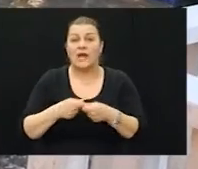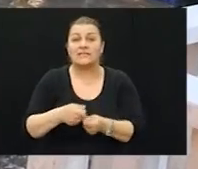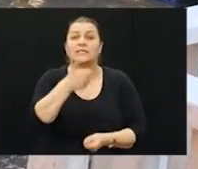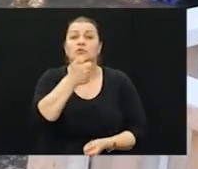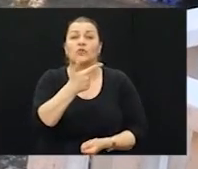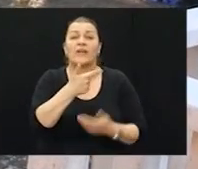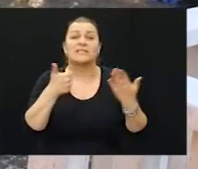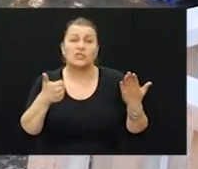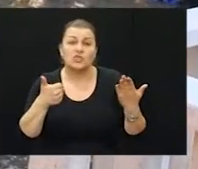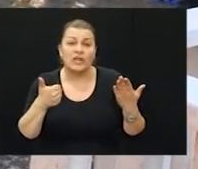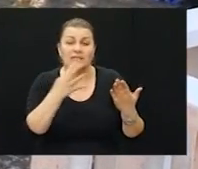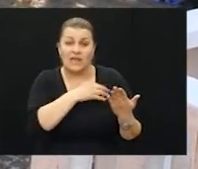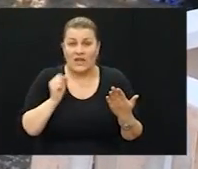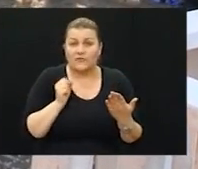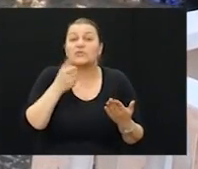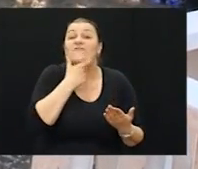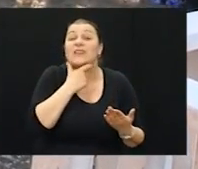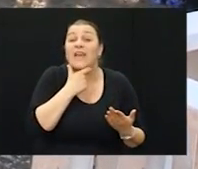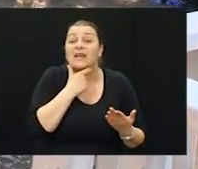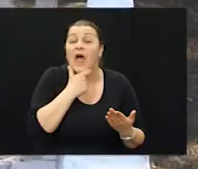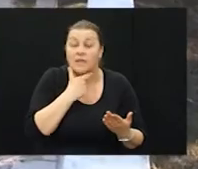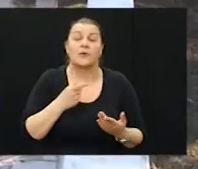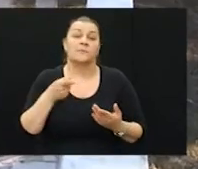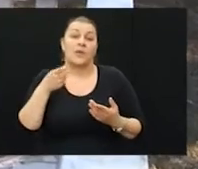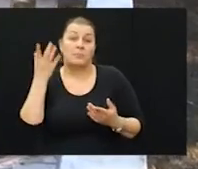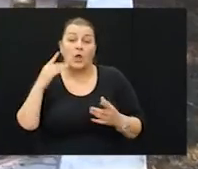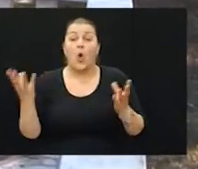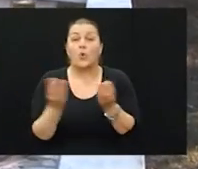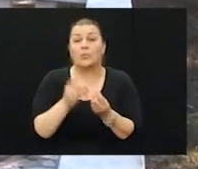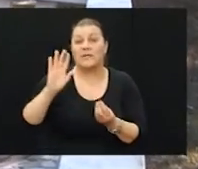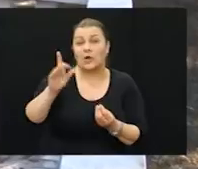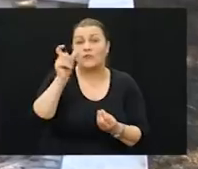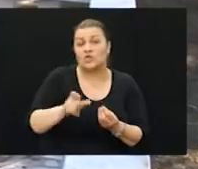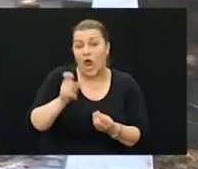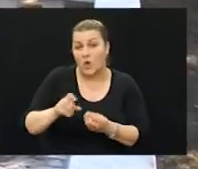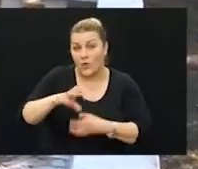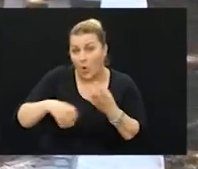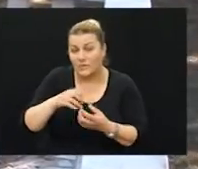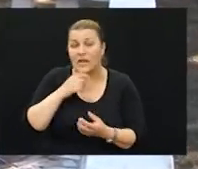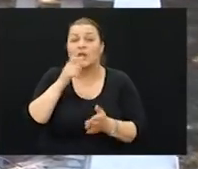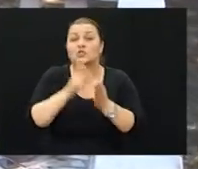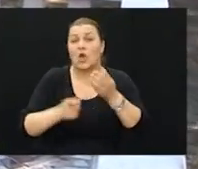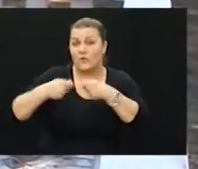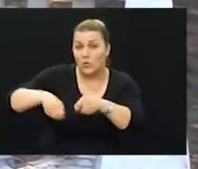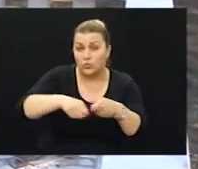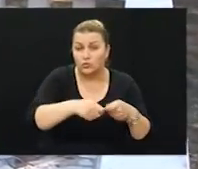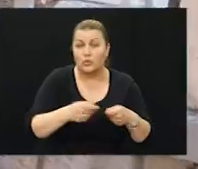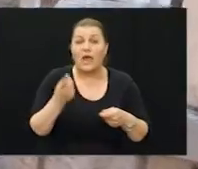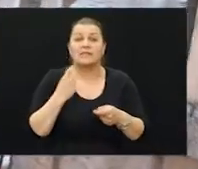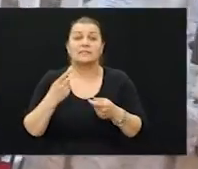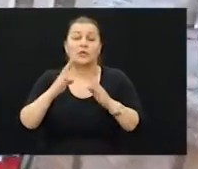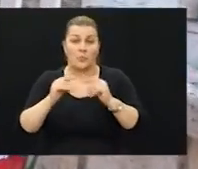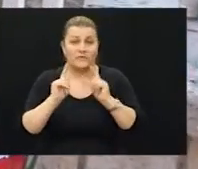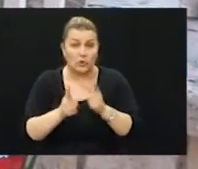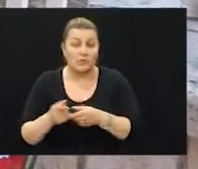126. brigade Hrvatske vojske gdje su se okupili članovi njegove obitelji veterani 126. brigade članovi udruga proistirkih iz